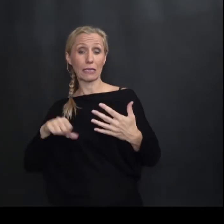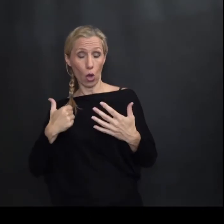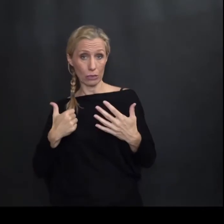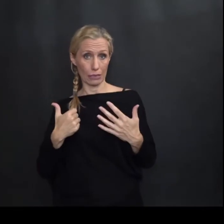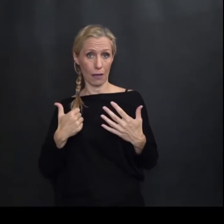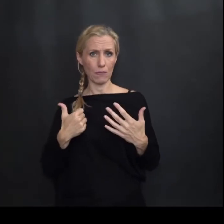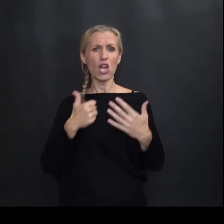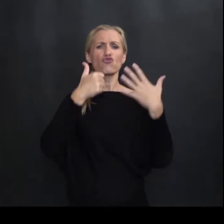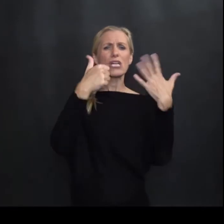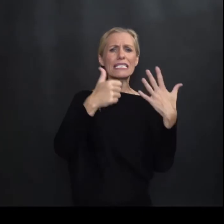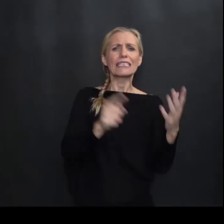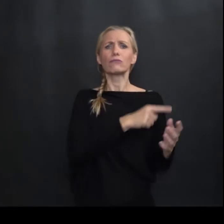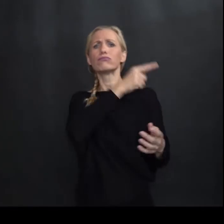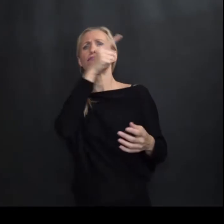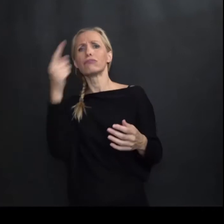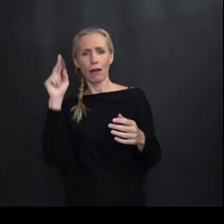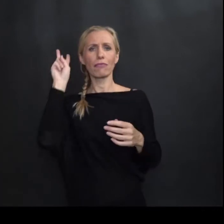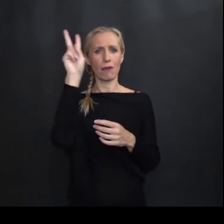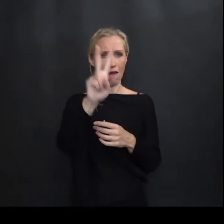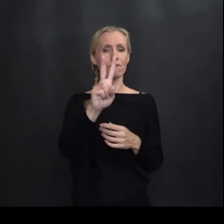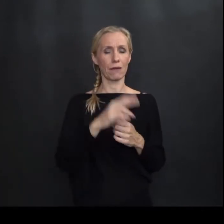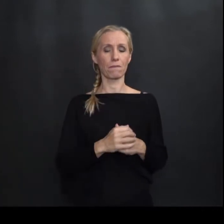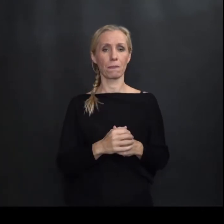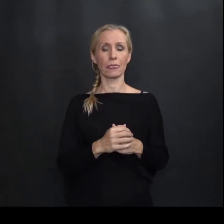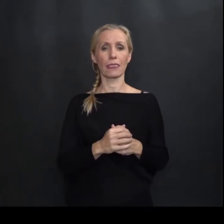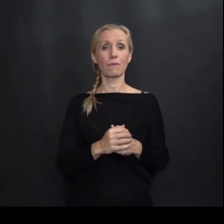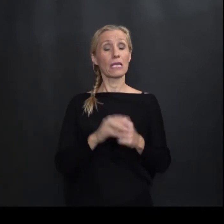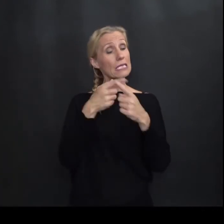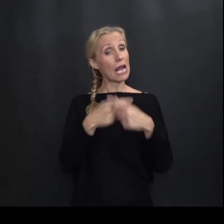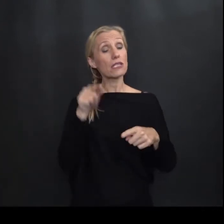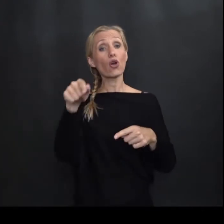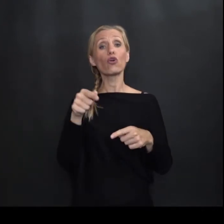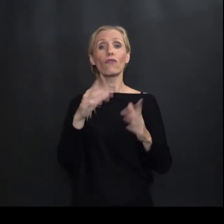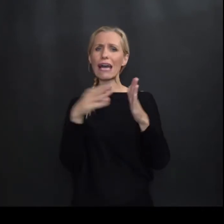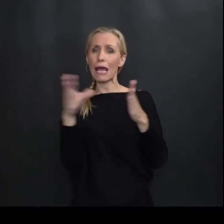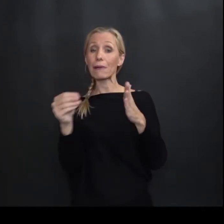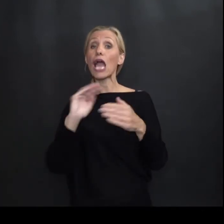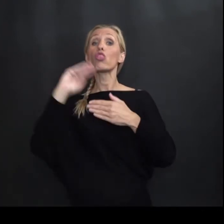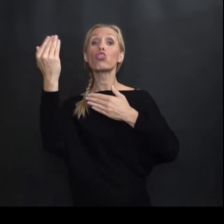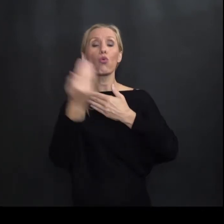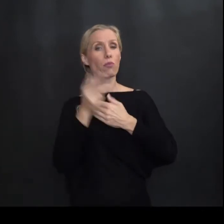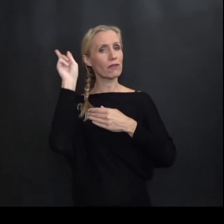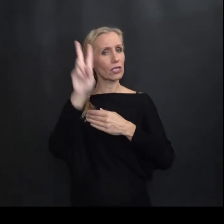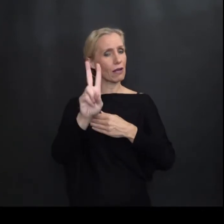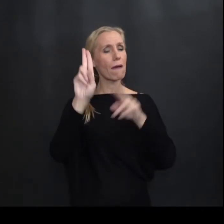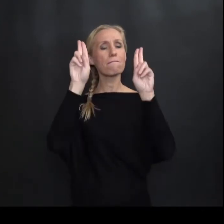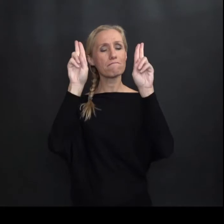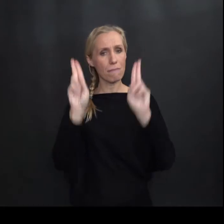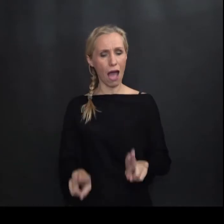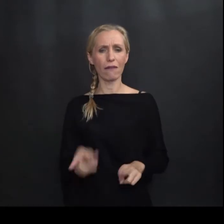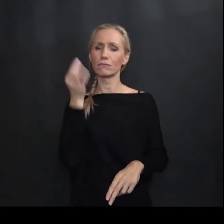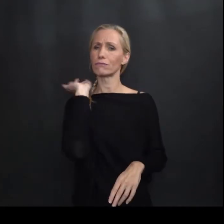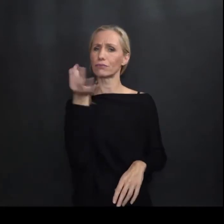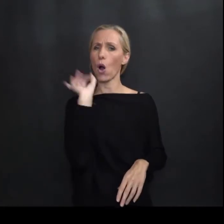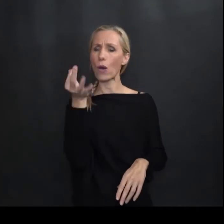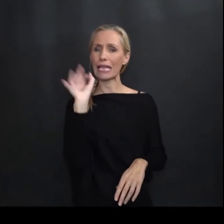godine 60 godina Svi imali tramvaj Moram kazati Za razliku od ove Replike Dubrovački tramvaje Pravi